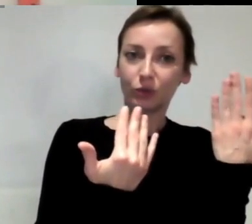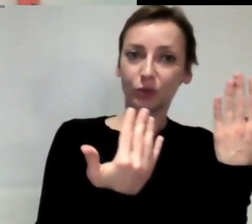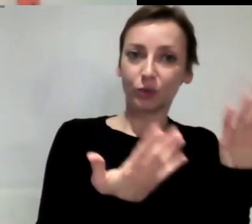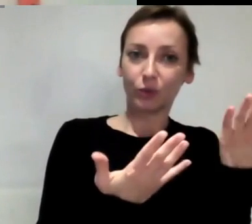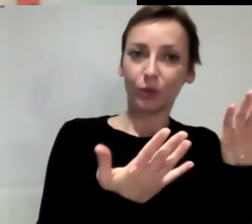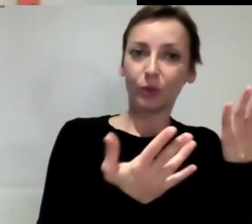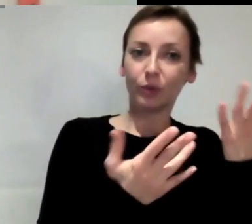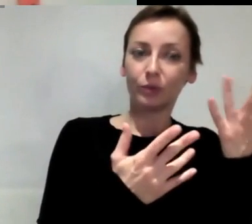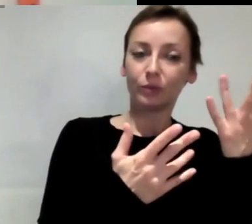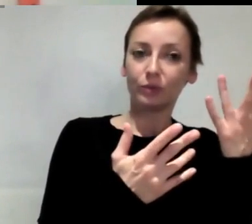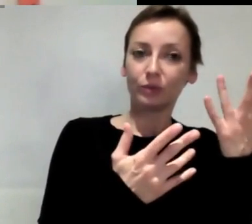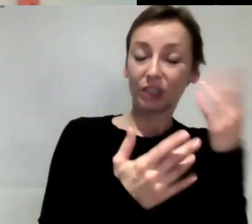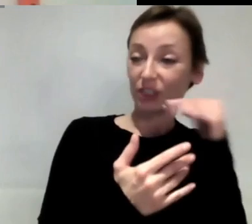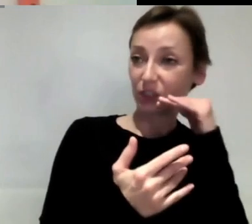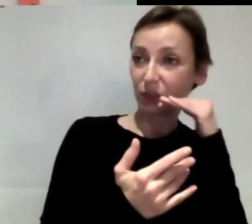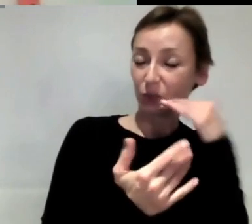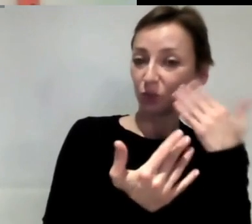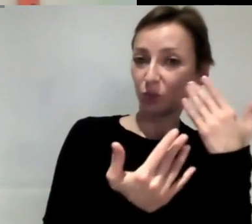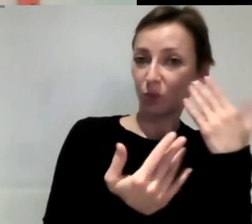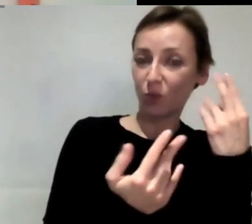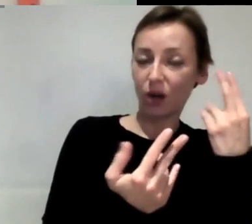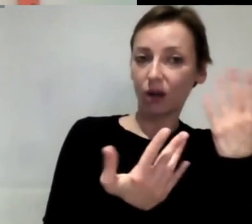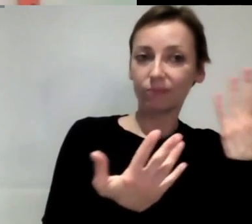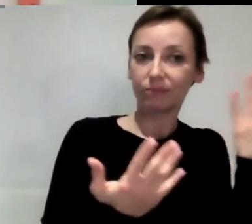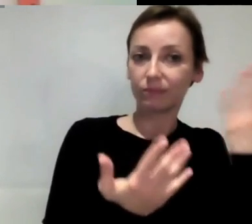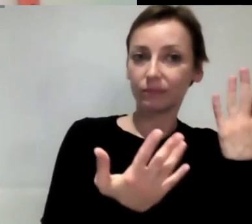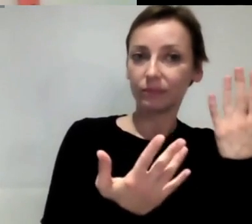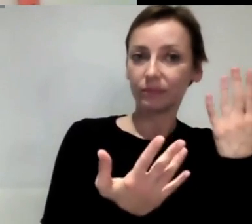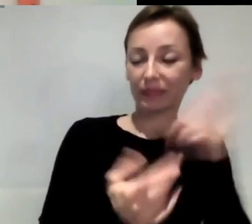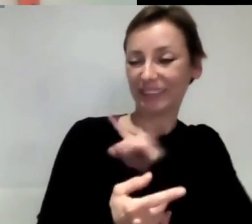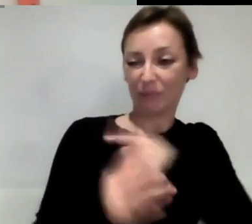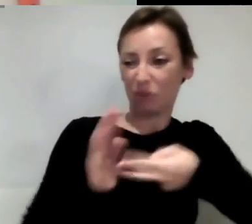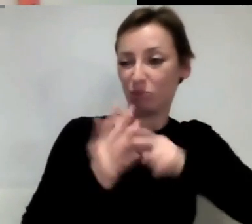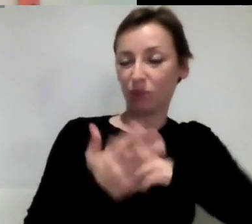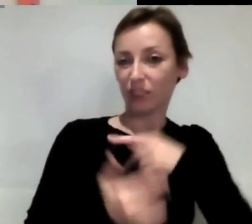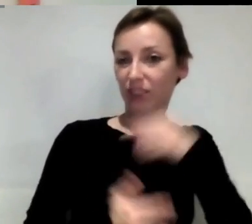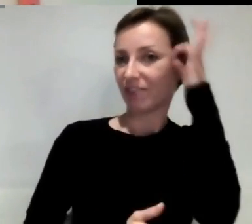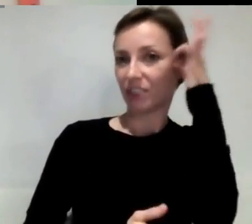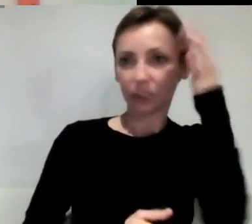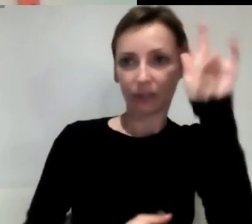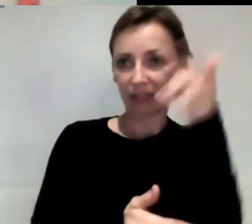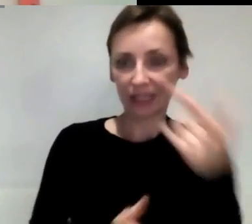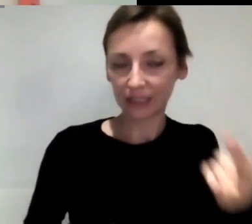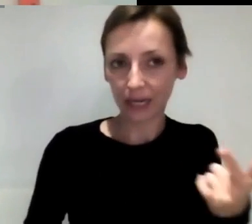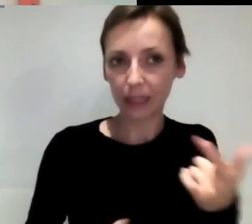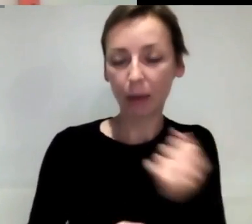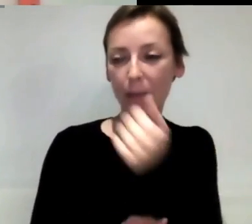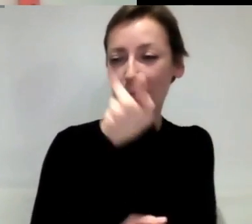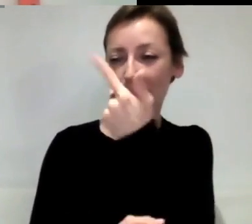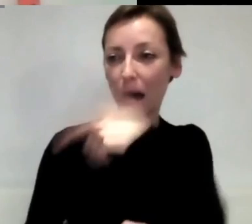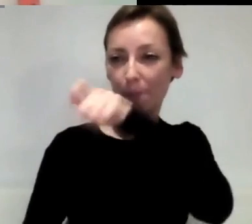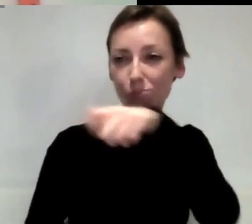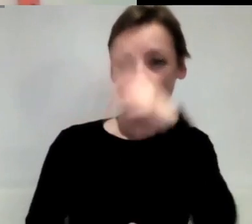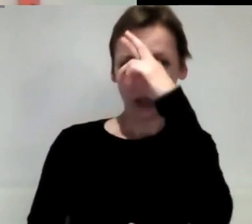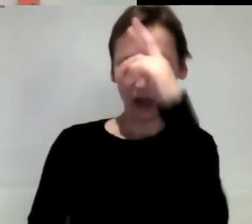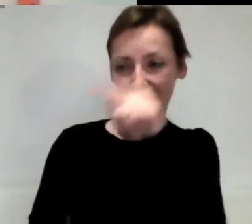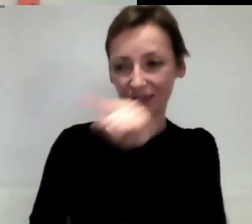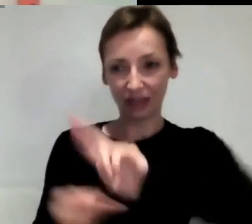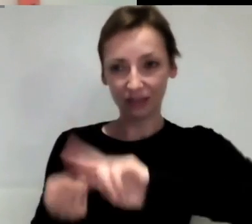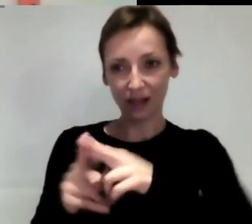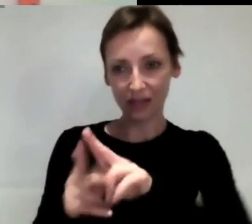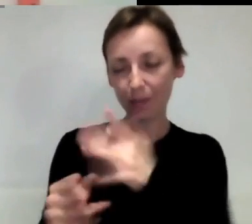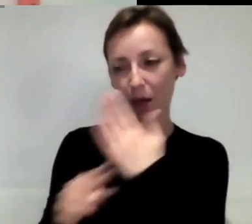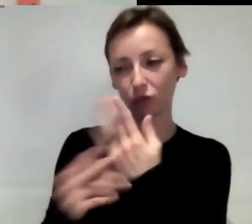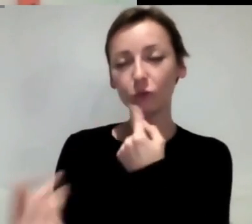die anderen beiden können da auch gleich noch was zu sagen. Aber wir haben mal mit ein paar Teilnehmenden von den Bürgerräten gesprochen. Und